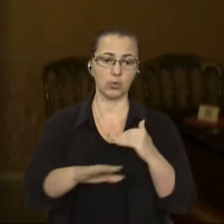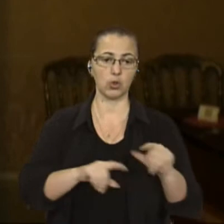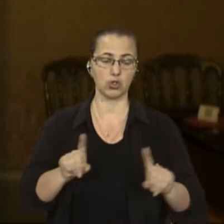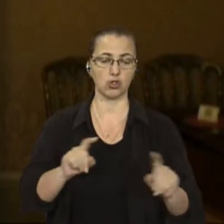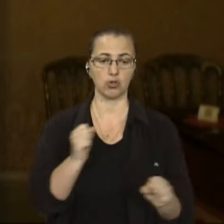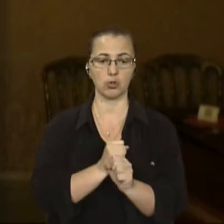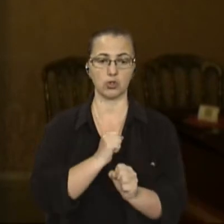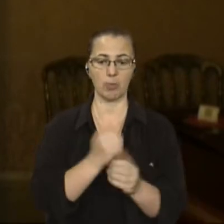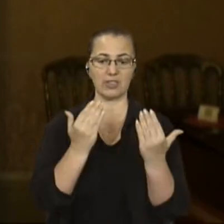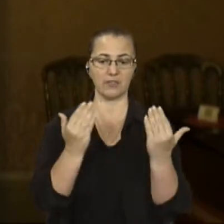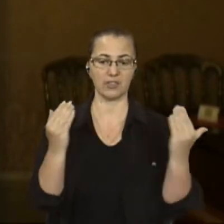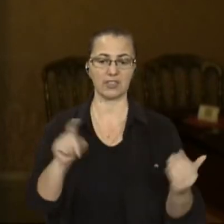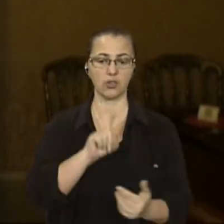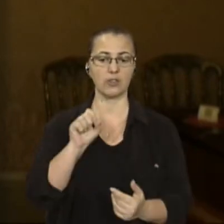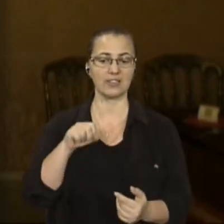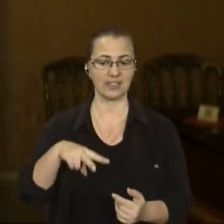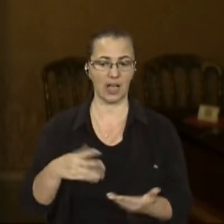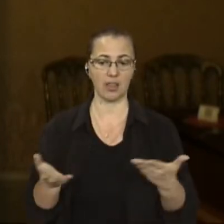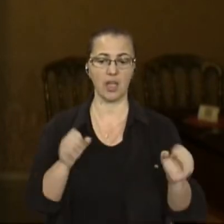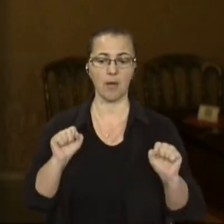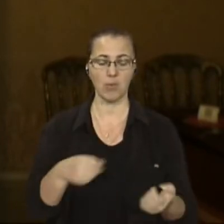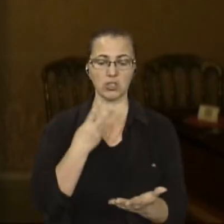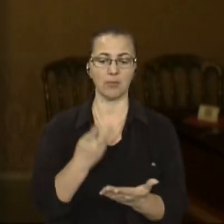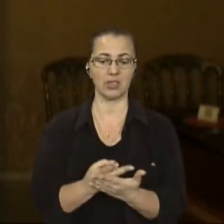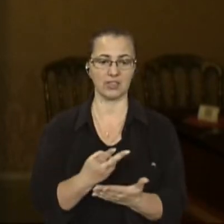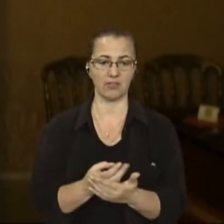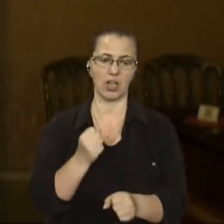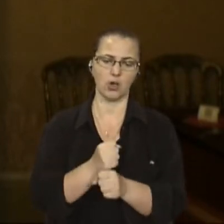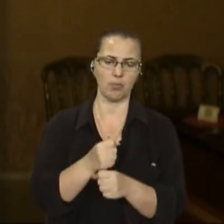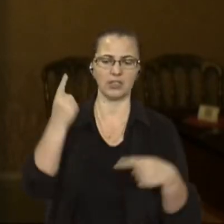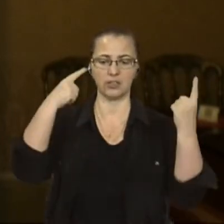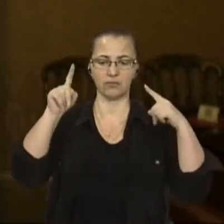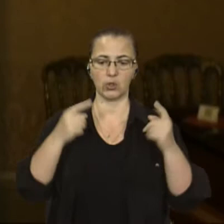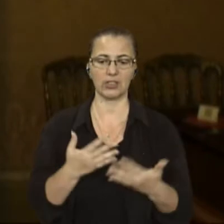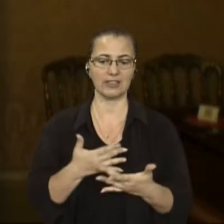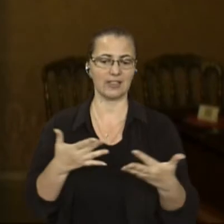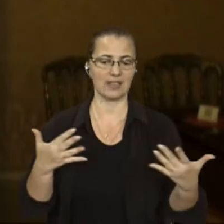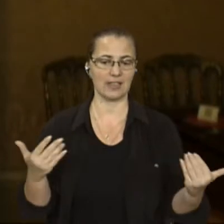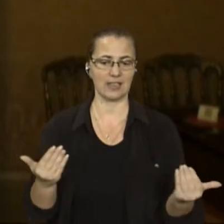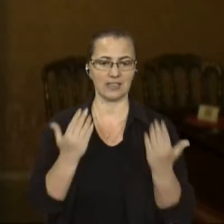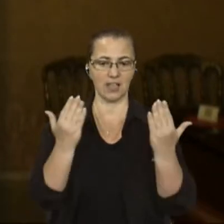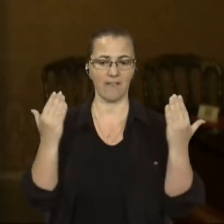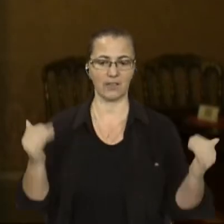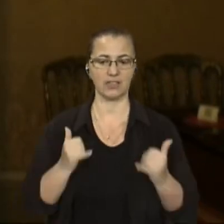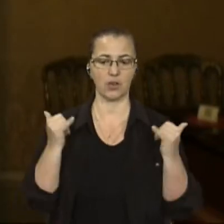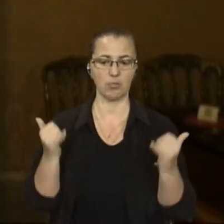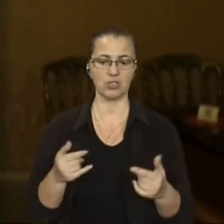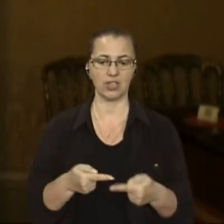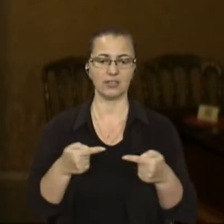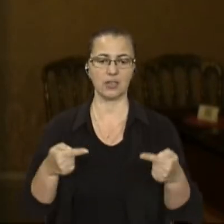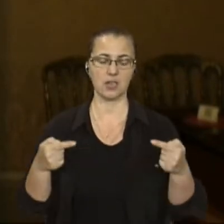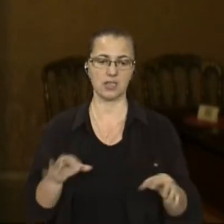того, щоб зробити виставковий зал, де б можна було представляти, робити, творити різні виставки, присвячені різними